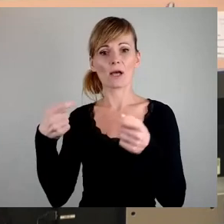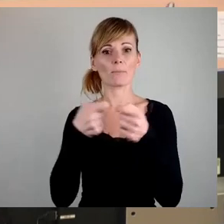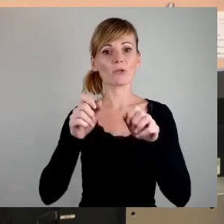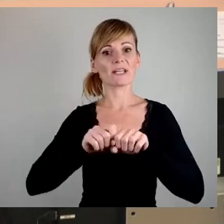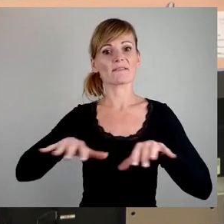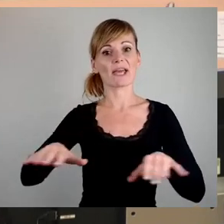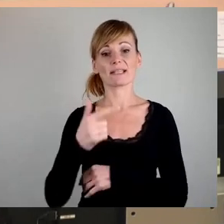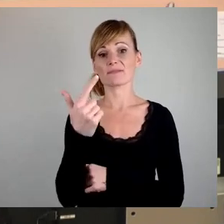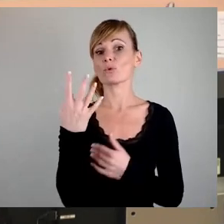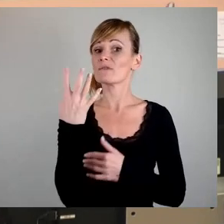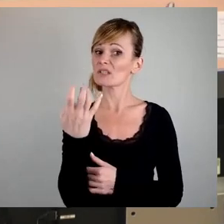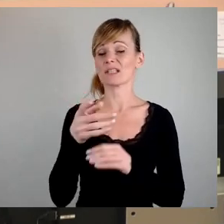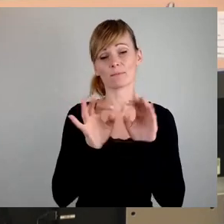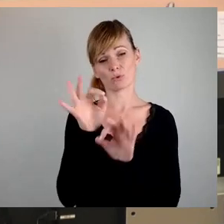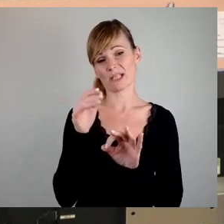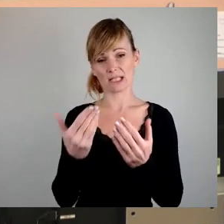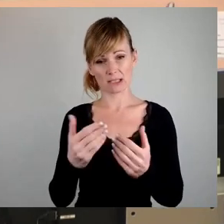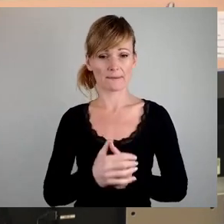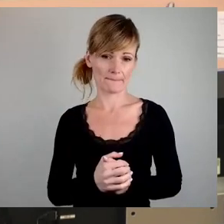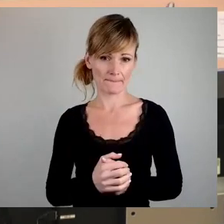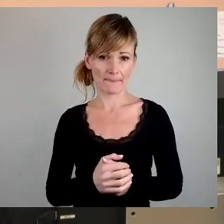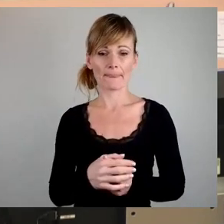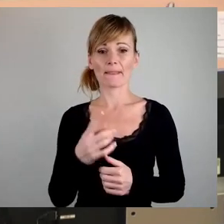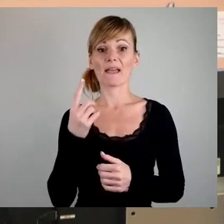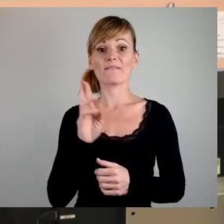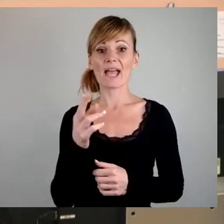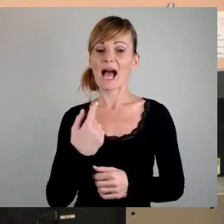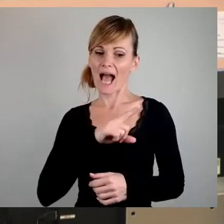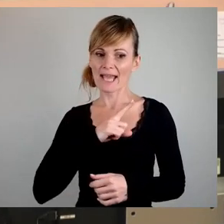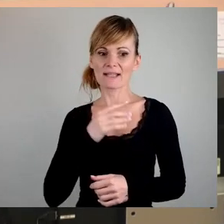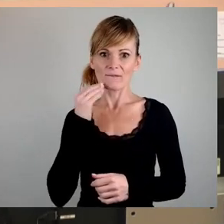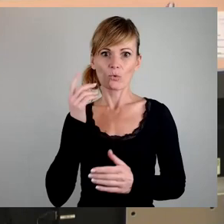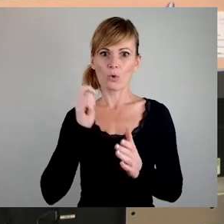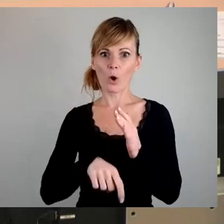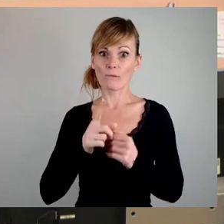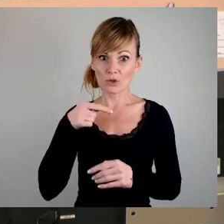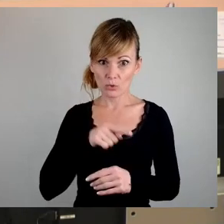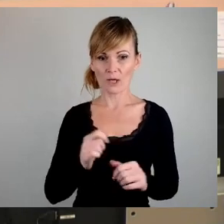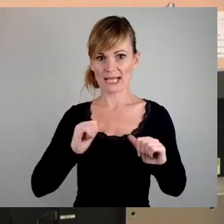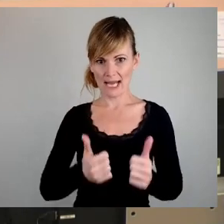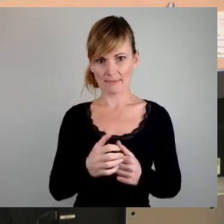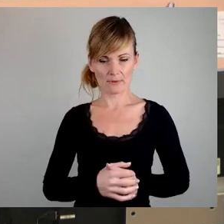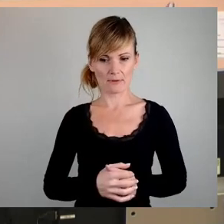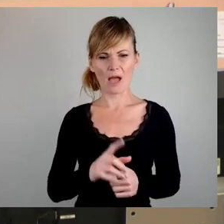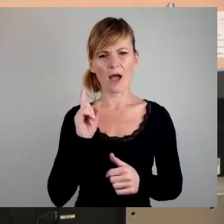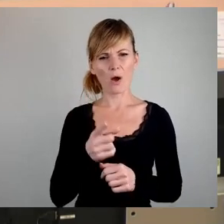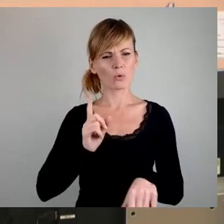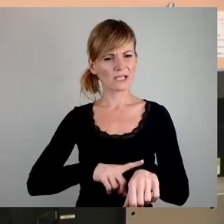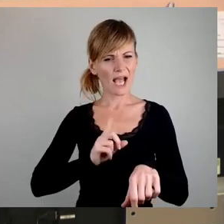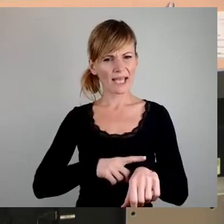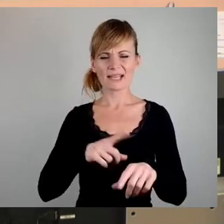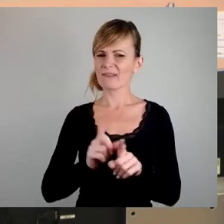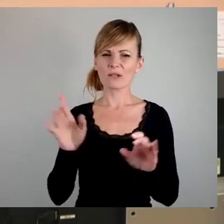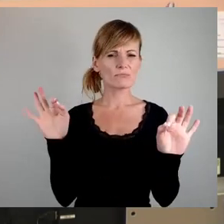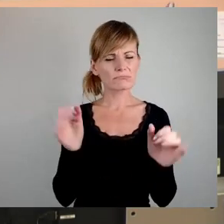Prozent, die in den eigenen vier Wänden leben. Selbst Zeiten, in denen es jahrelang paradiesische Zinsen